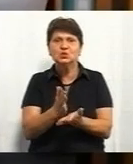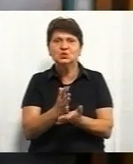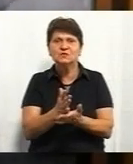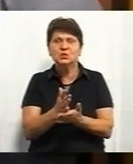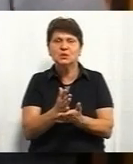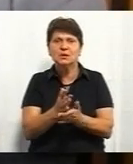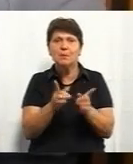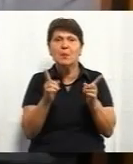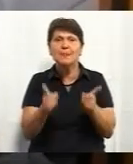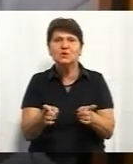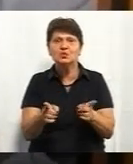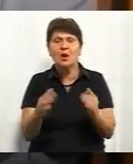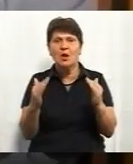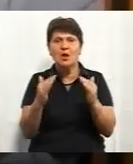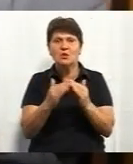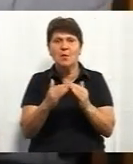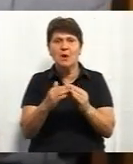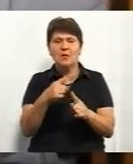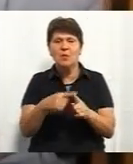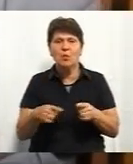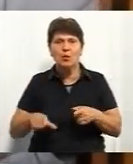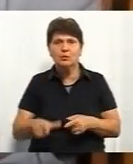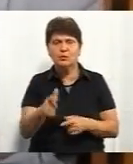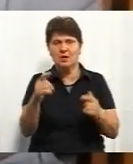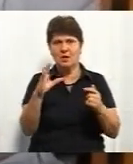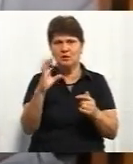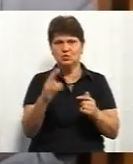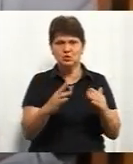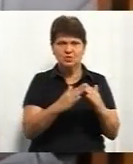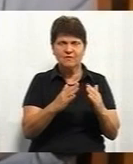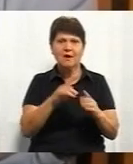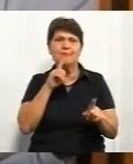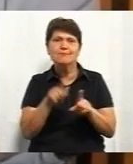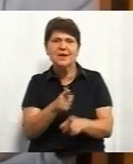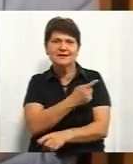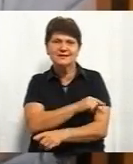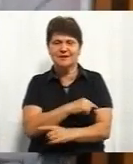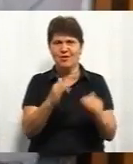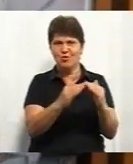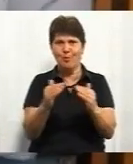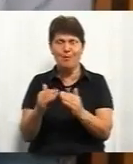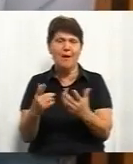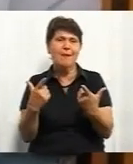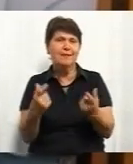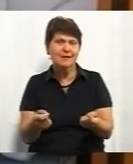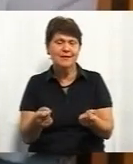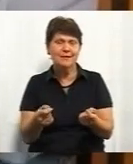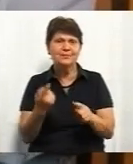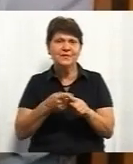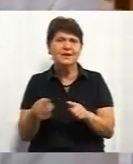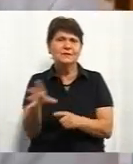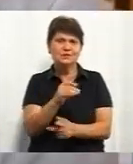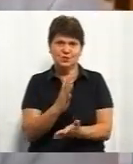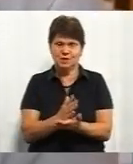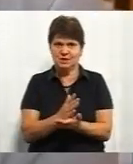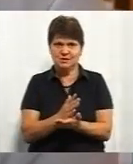вот эти. Дома на полпути, соціальні дому, медсестрінські дому. Где... Це все є.